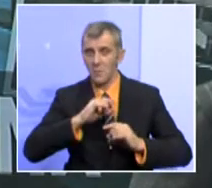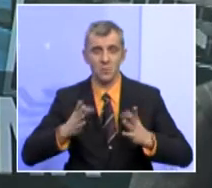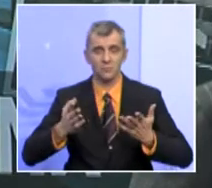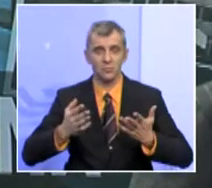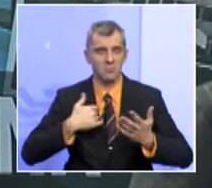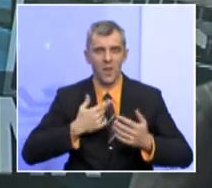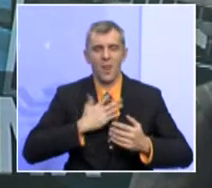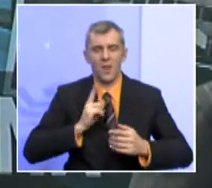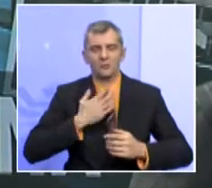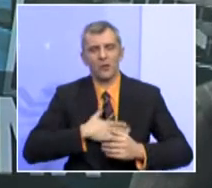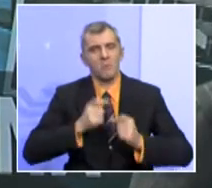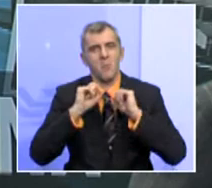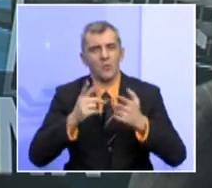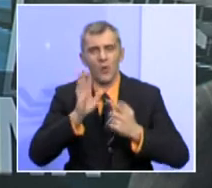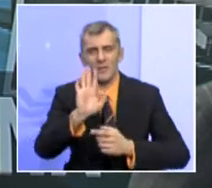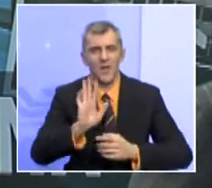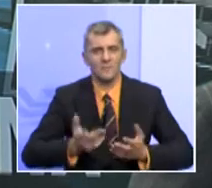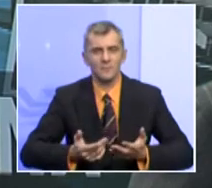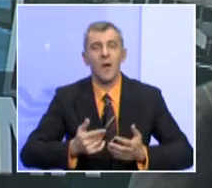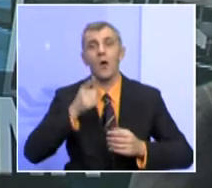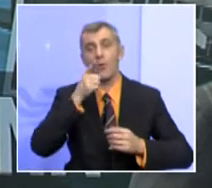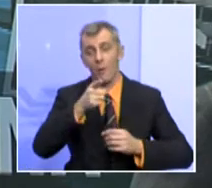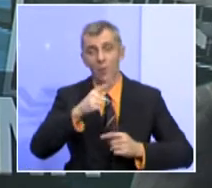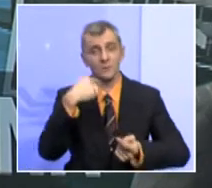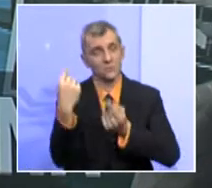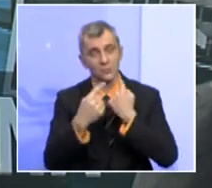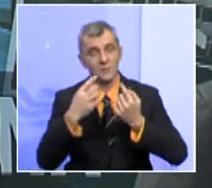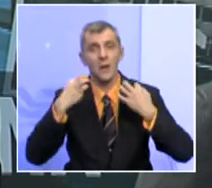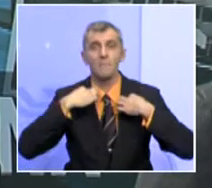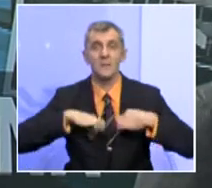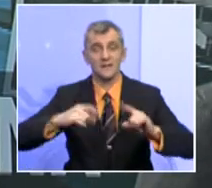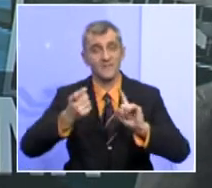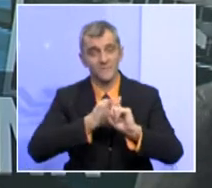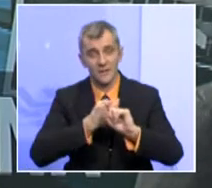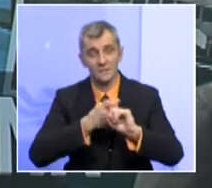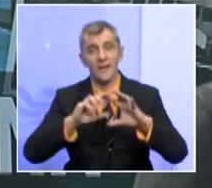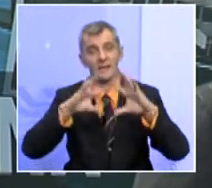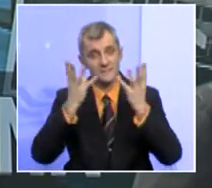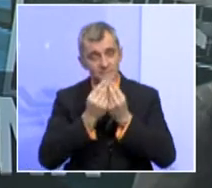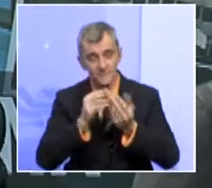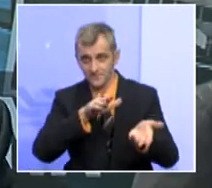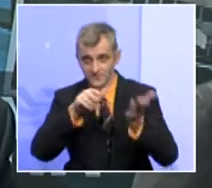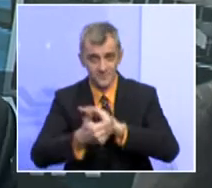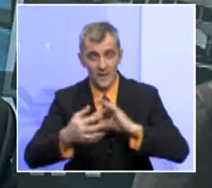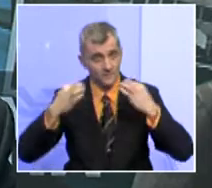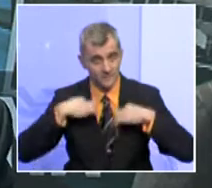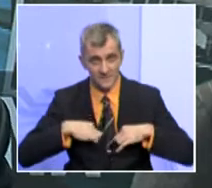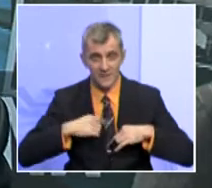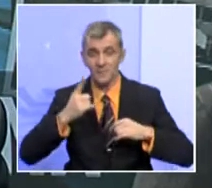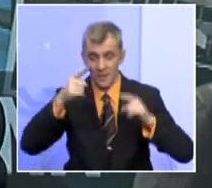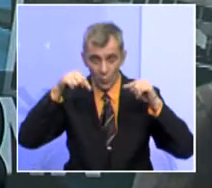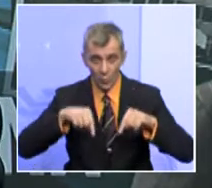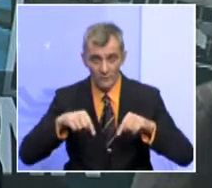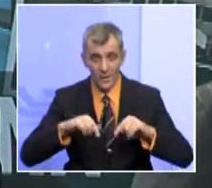mu slao takve poruke, ali u toj situaciji predsjednik federacije zajedno sa dopredsjednicima, kao i u ovoj,